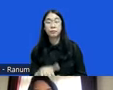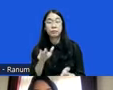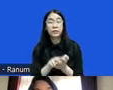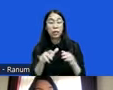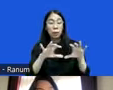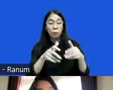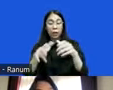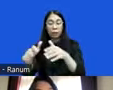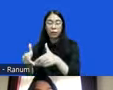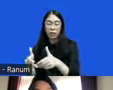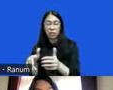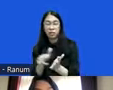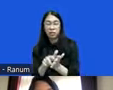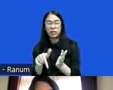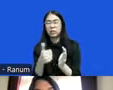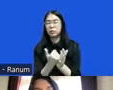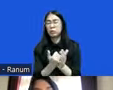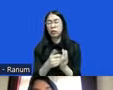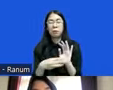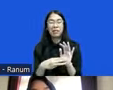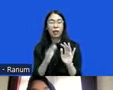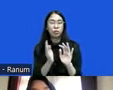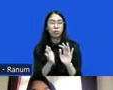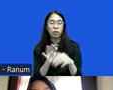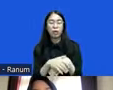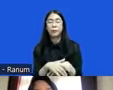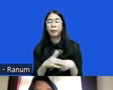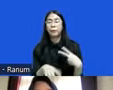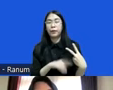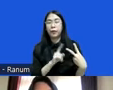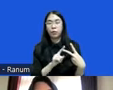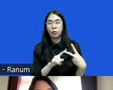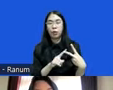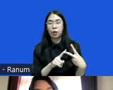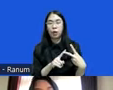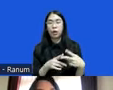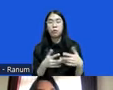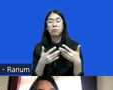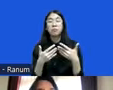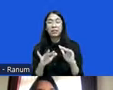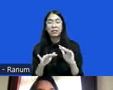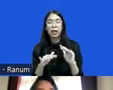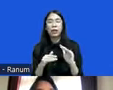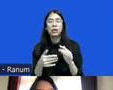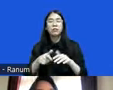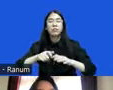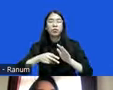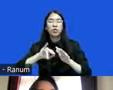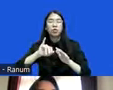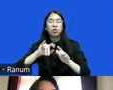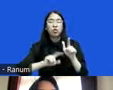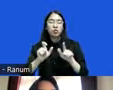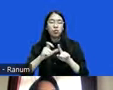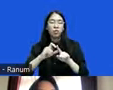ini sudah menurut saya sudah sangat bermasalah kemudian yang kedua penyelesaian non-judisial nah ini yang kemudian menjadi